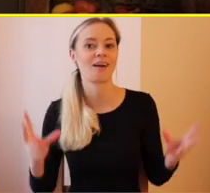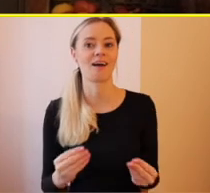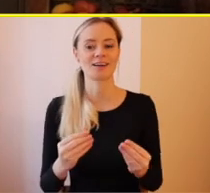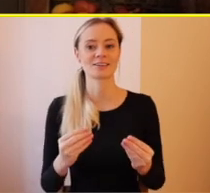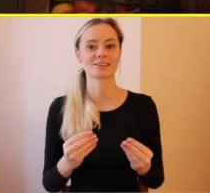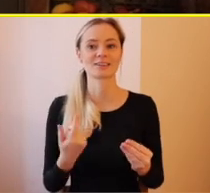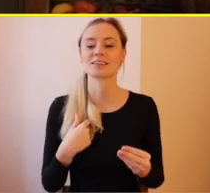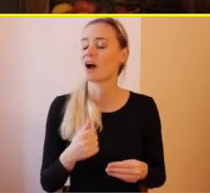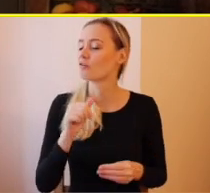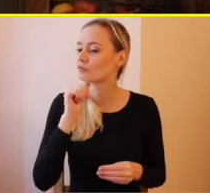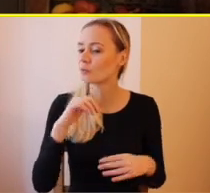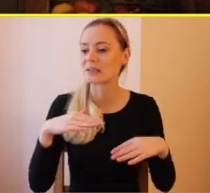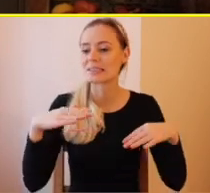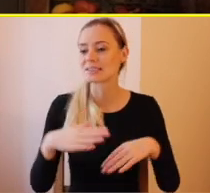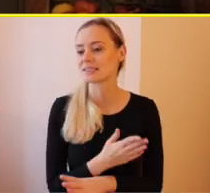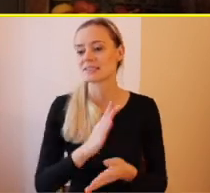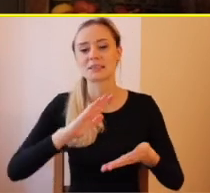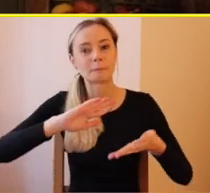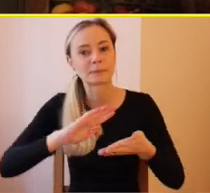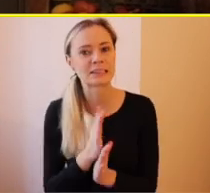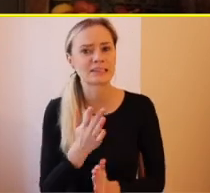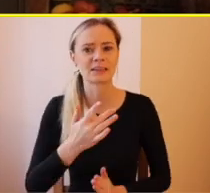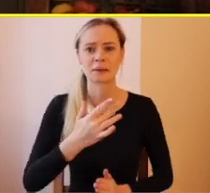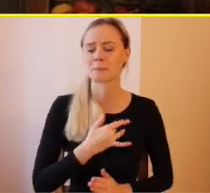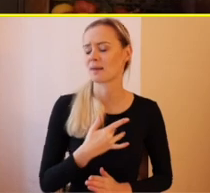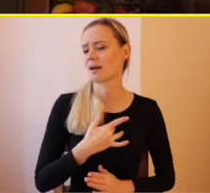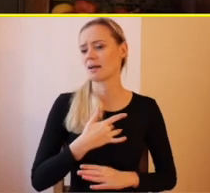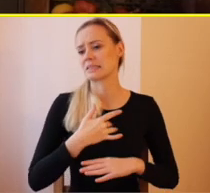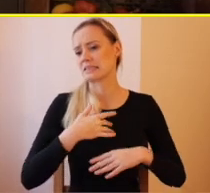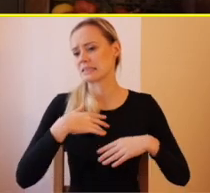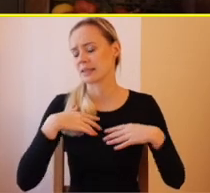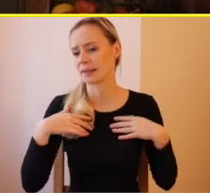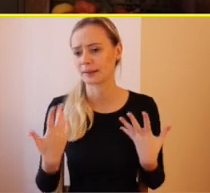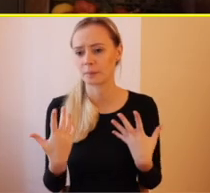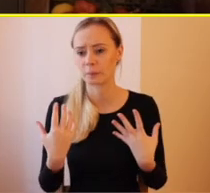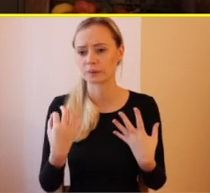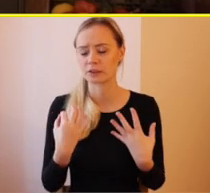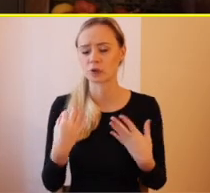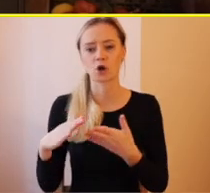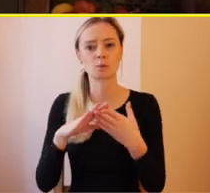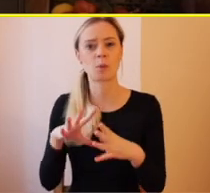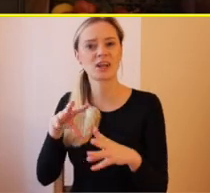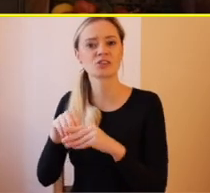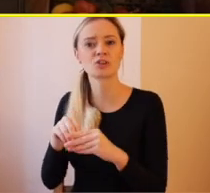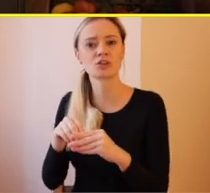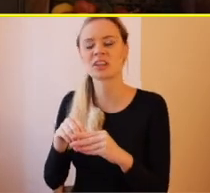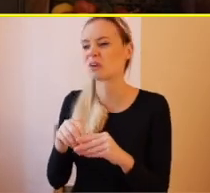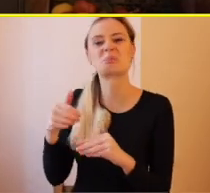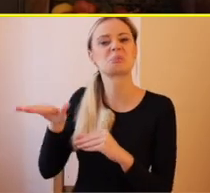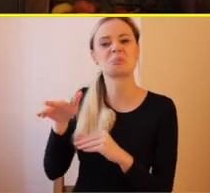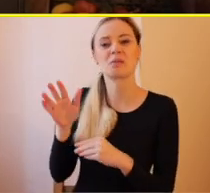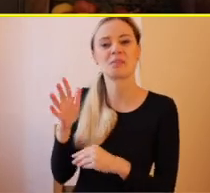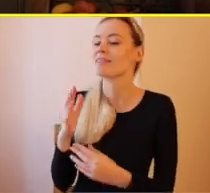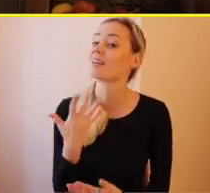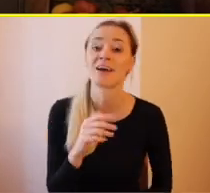tomu, že absolútne nepociťujem nejakú diskrimináciu, nepociťujem, že by ma